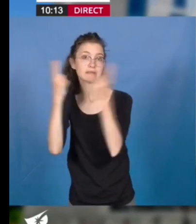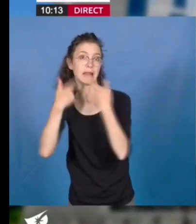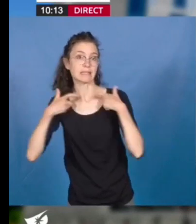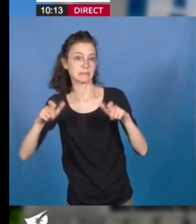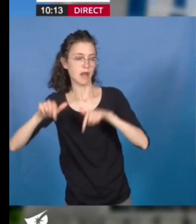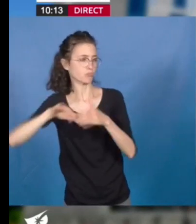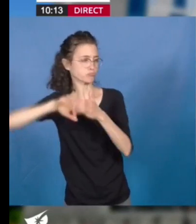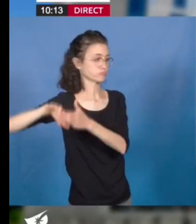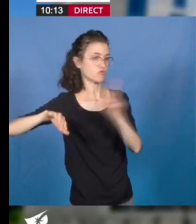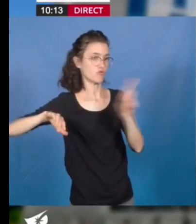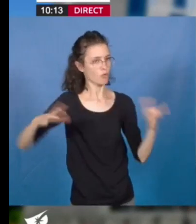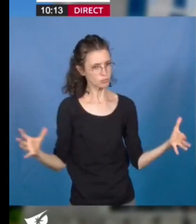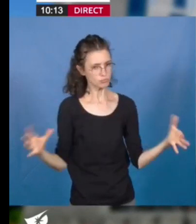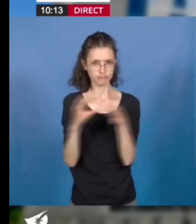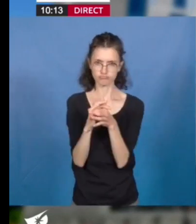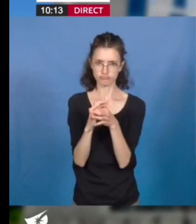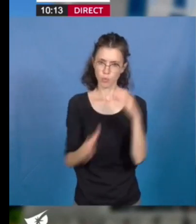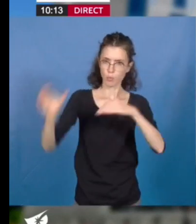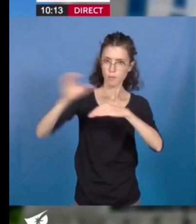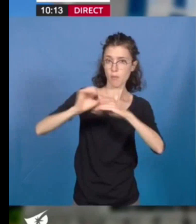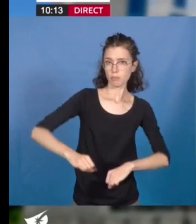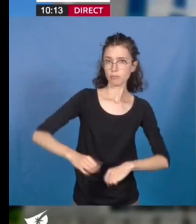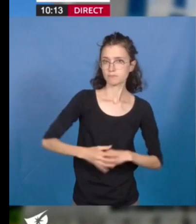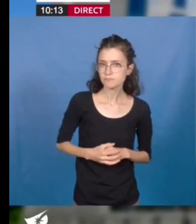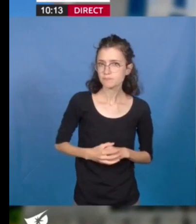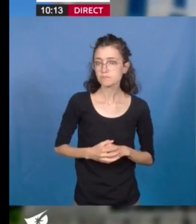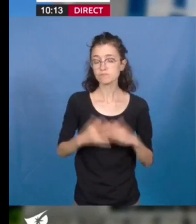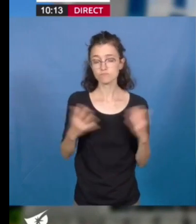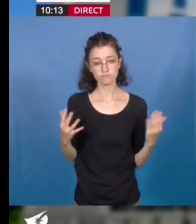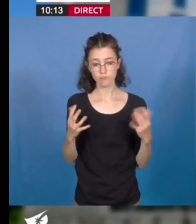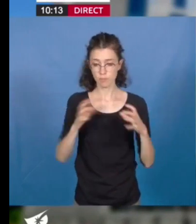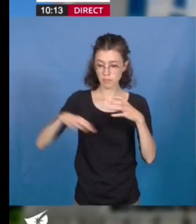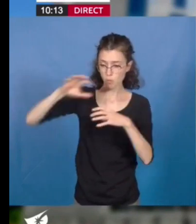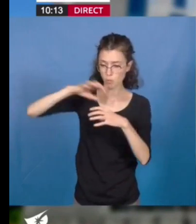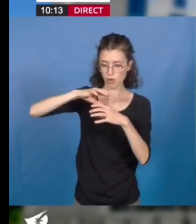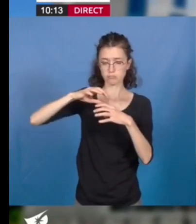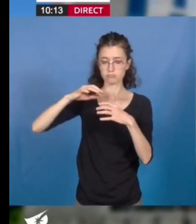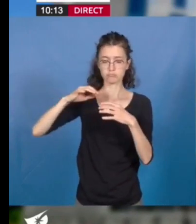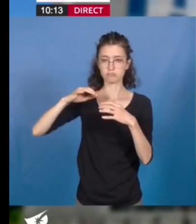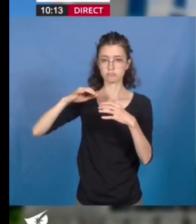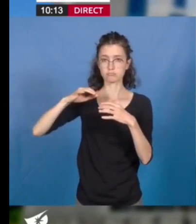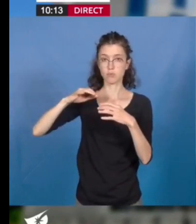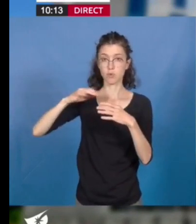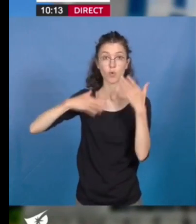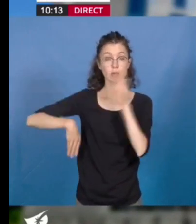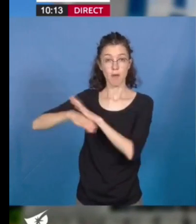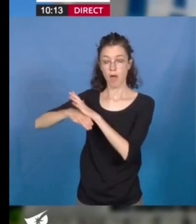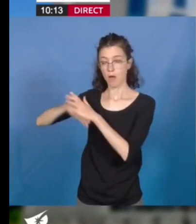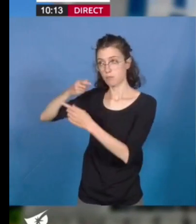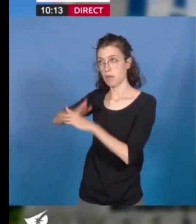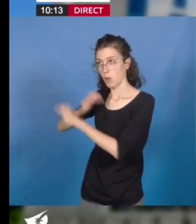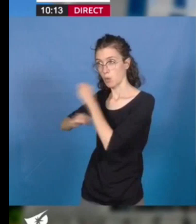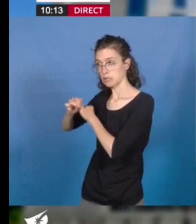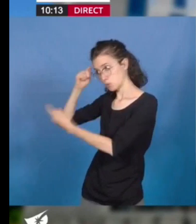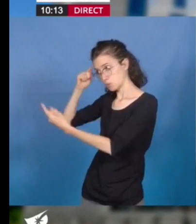Avec ce projet de cœur de métropole, notre territoire va bien plus de l'avant que ce qui était prévu. Les opposants